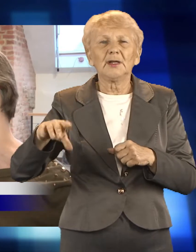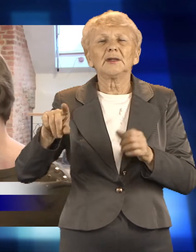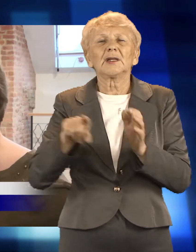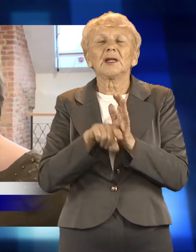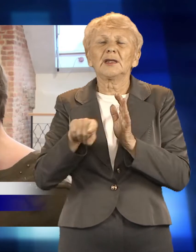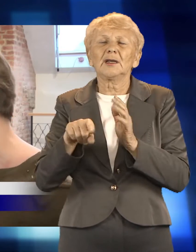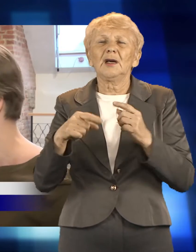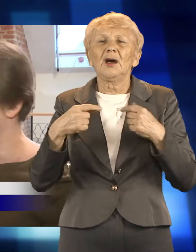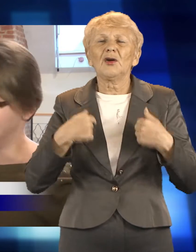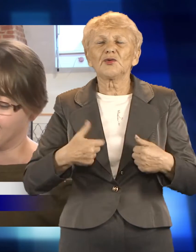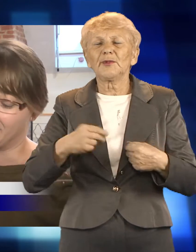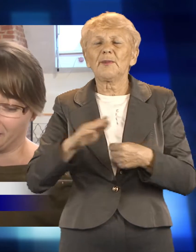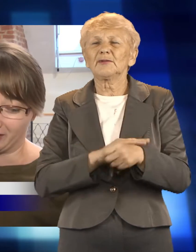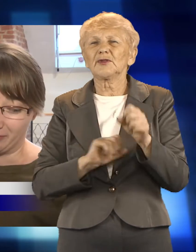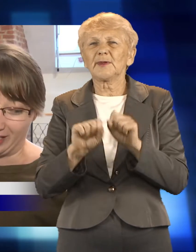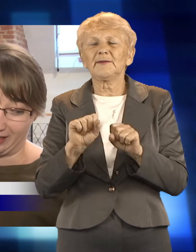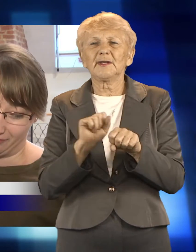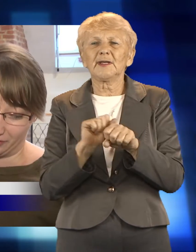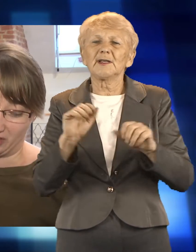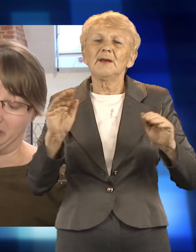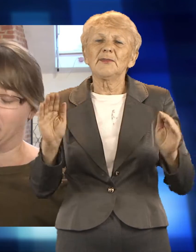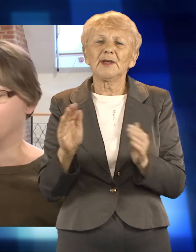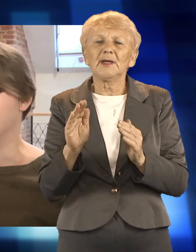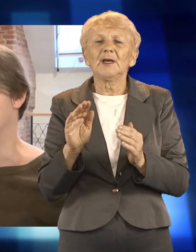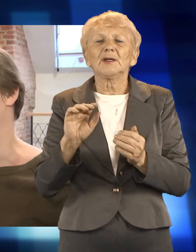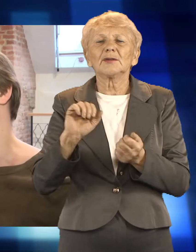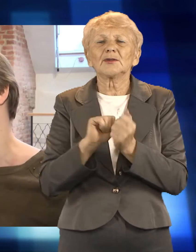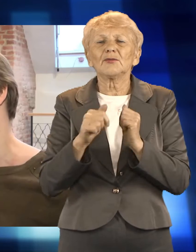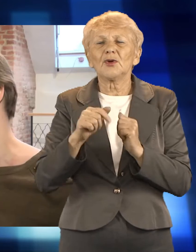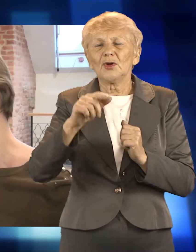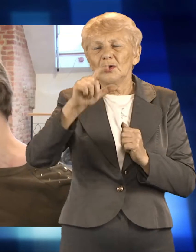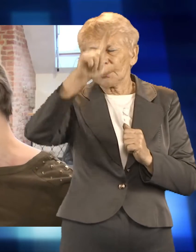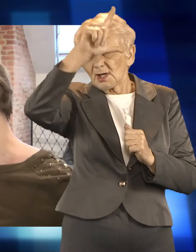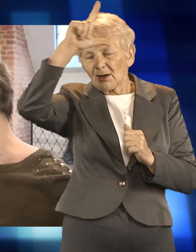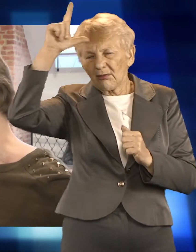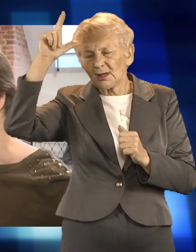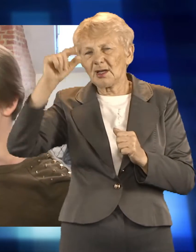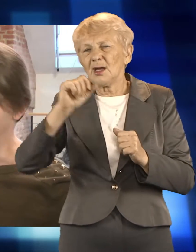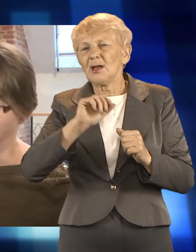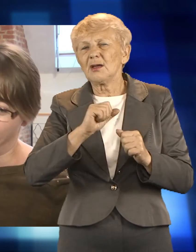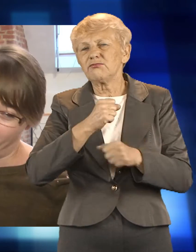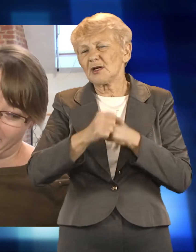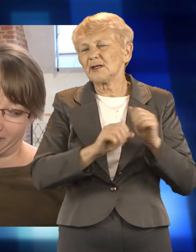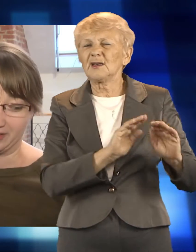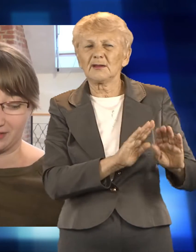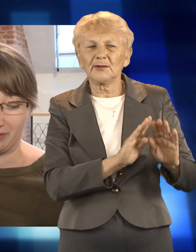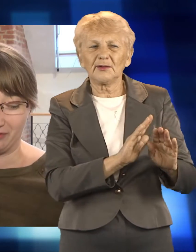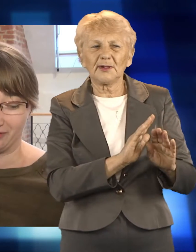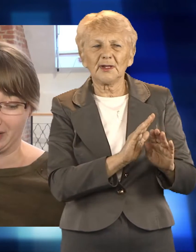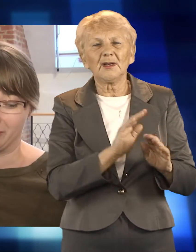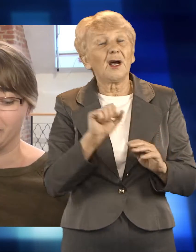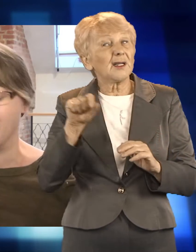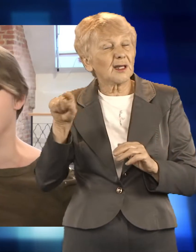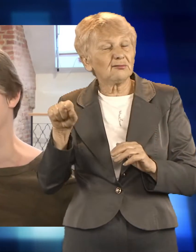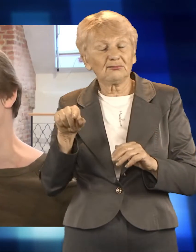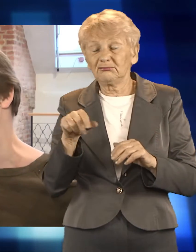niepełnosprawnych, no to jest tych ofert mniej. W dużej mierze są to tylko ośrodki pracy chronionej, więc to mamy